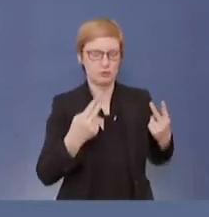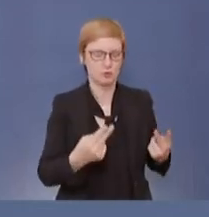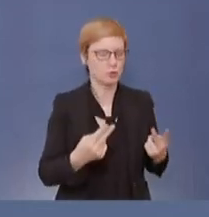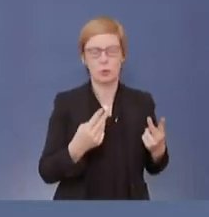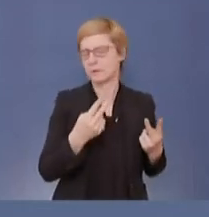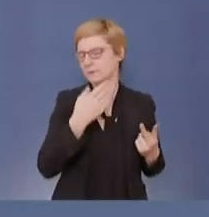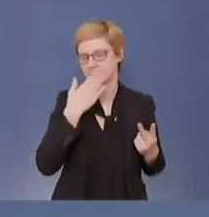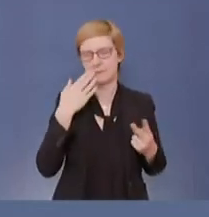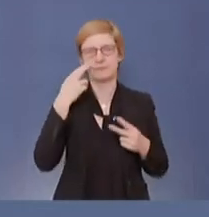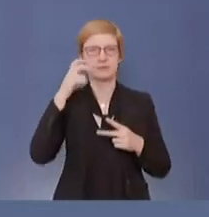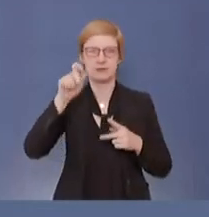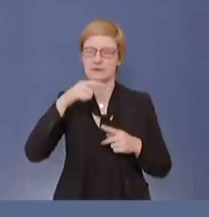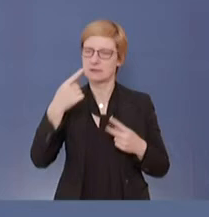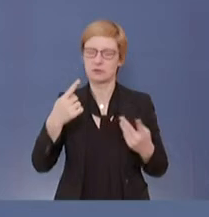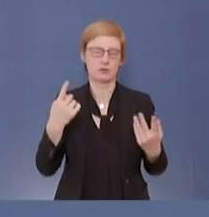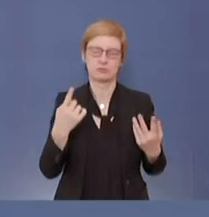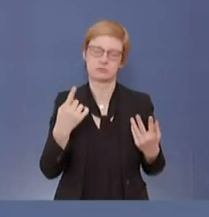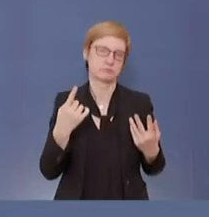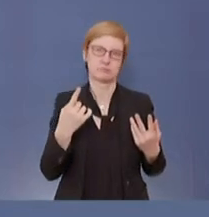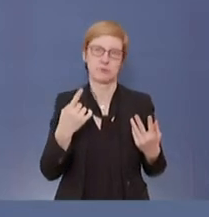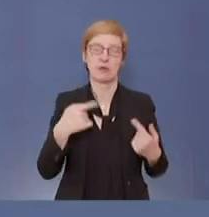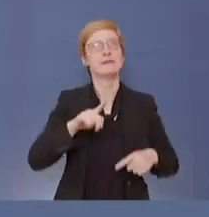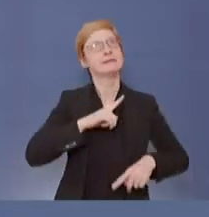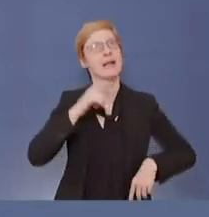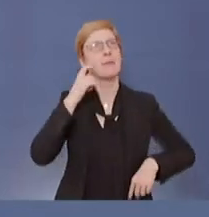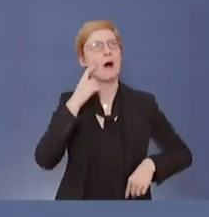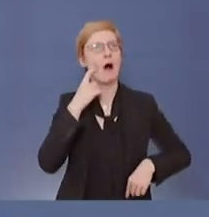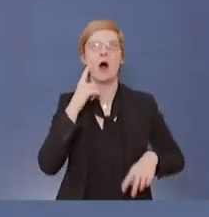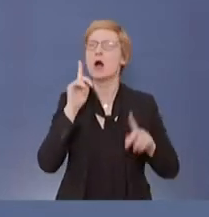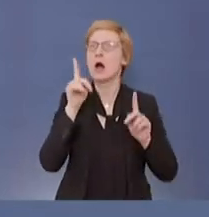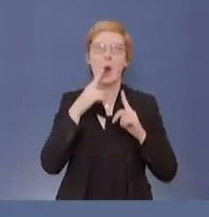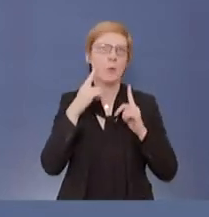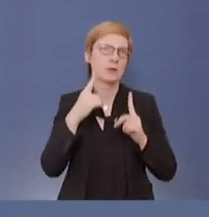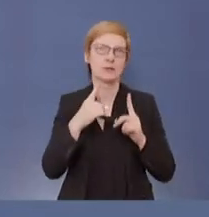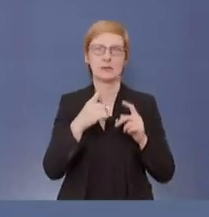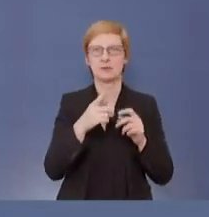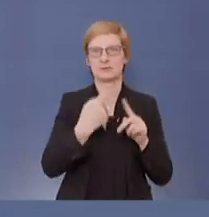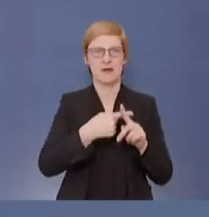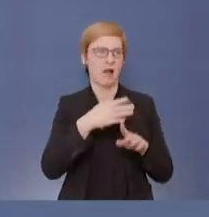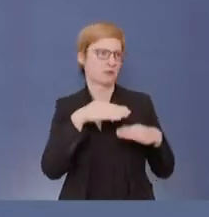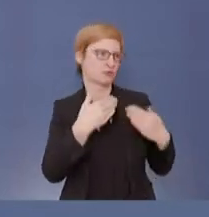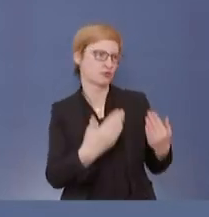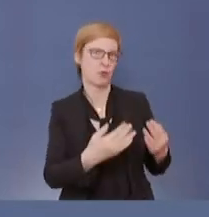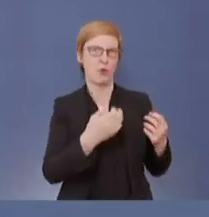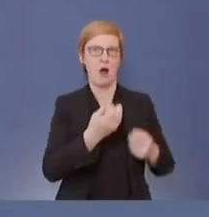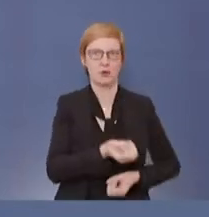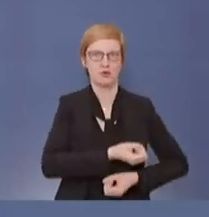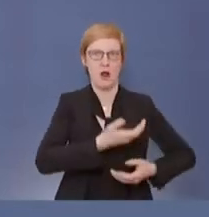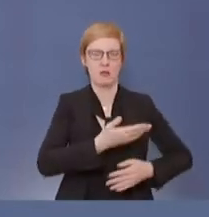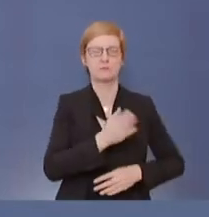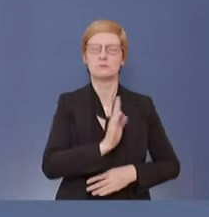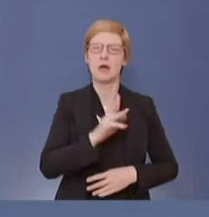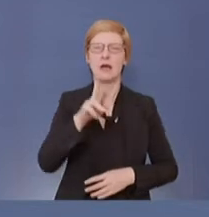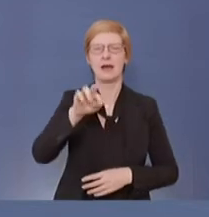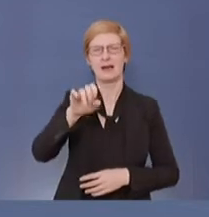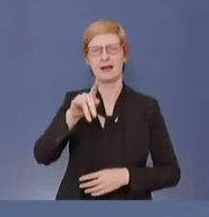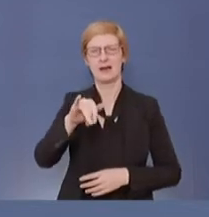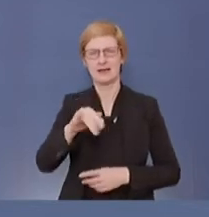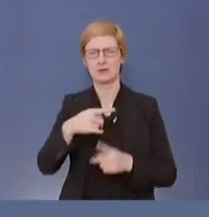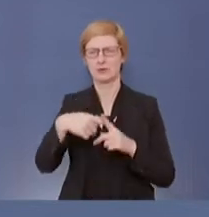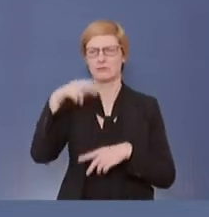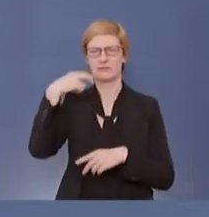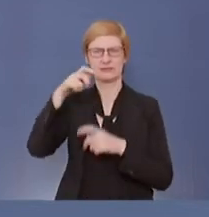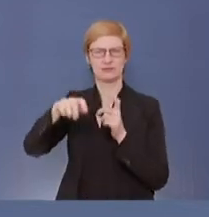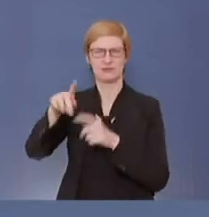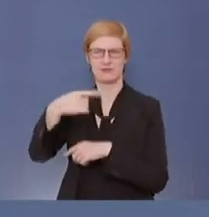Das ist nicht meine Erfindung, sondern das ist etwas, was von vielen Wissenschaftlern und vom RKI selber auch so dargestellt